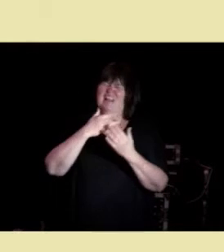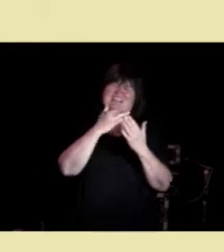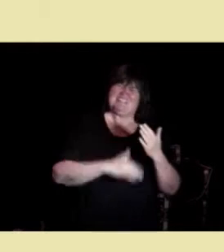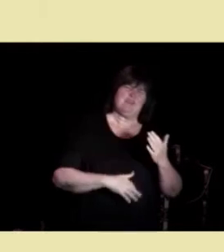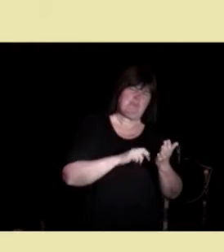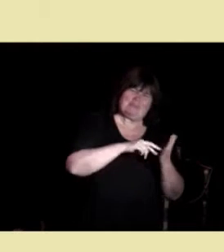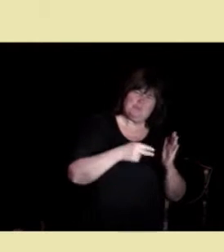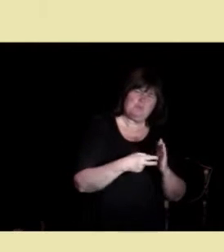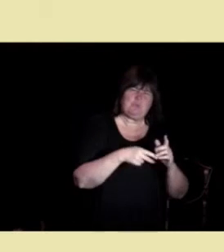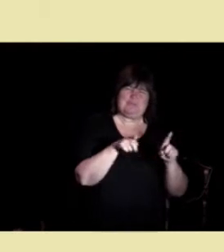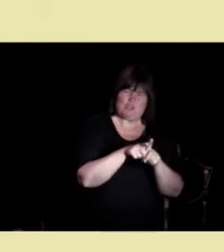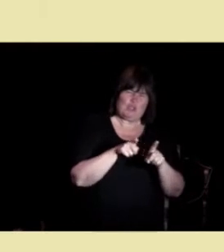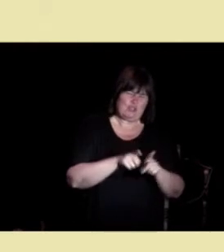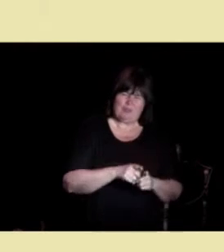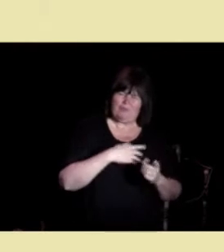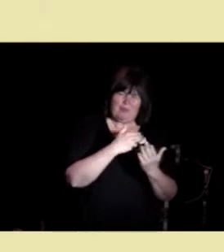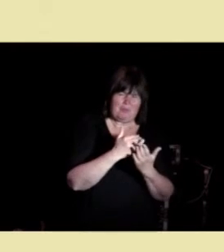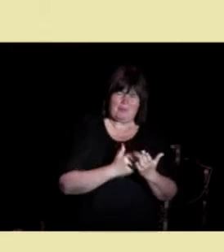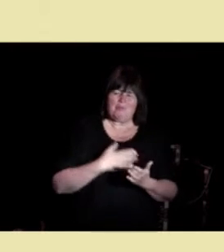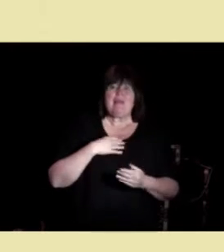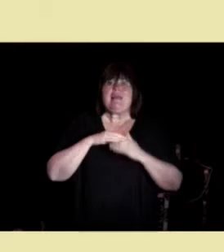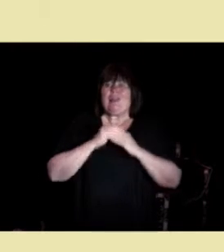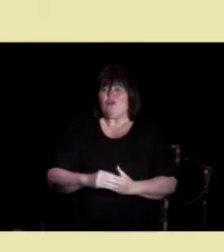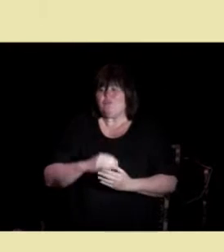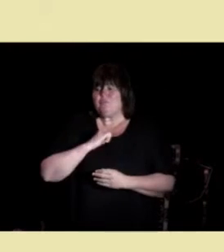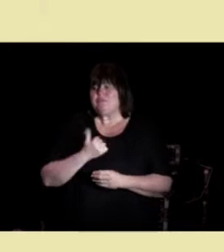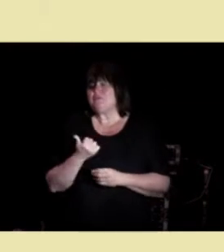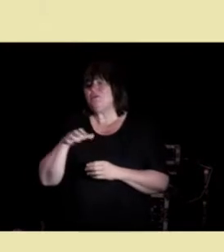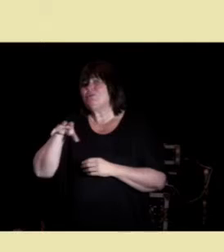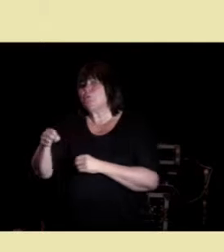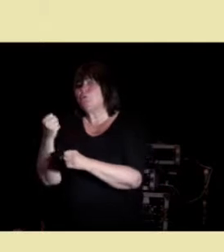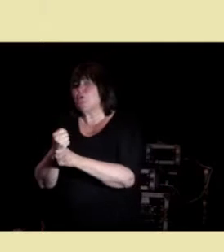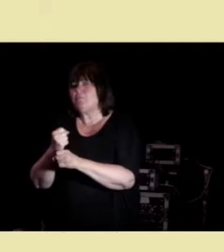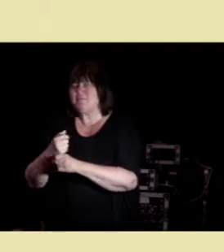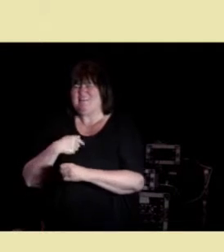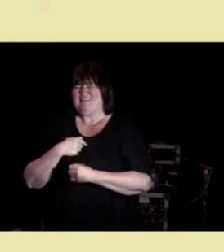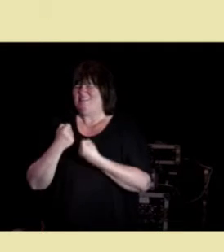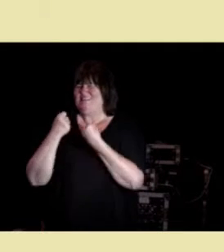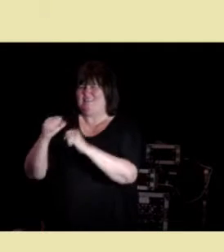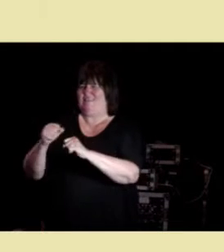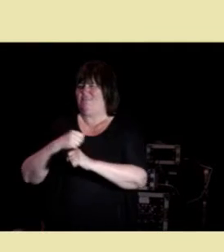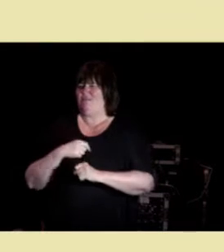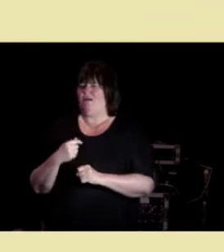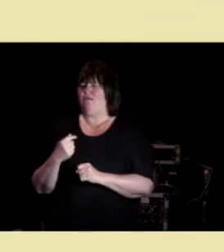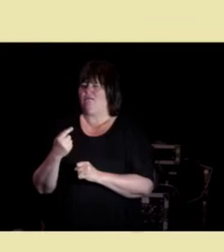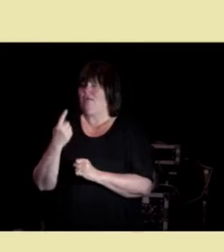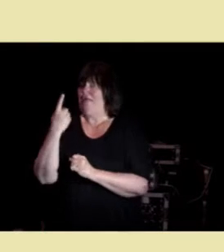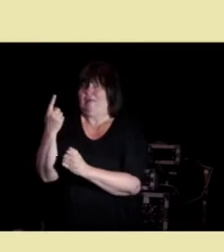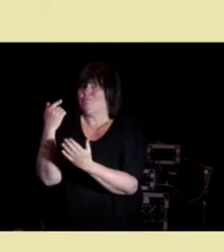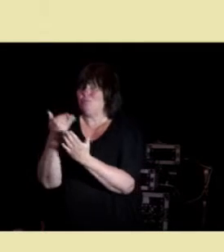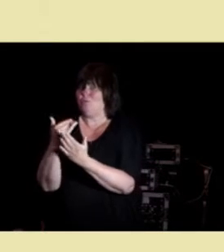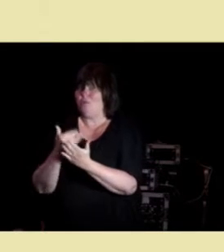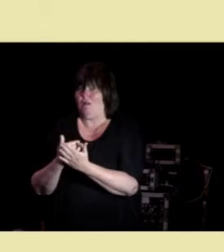programmer. Jeg lovte meg selv når jeg tok den jobben, at jeg skulle ikke sette i gang et eneste program,